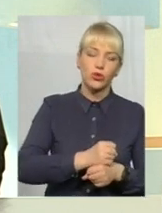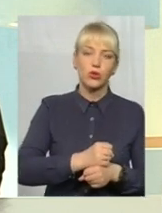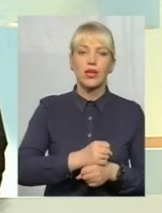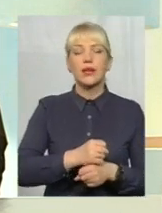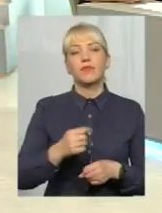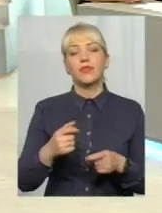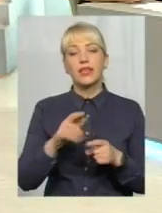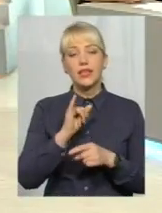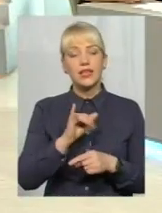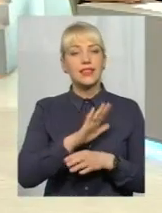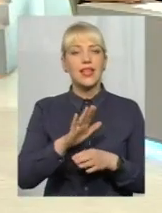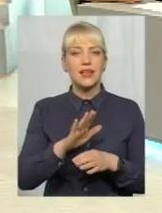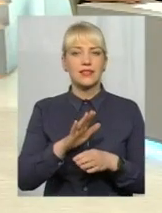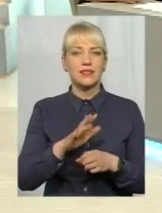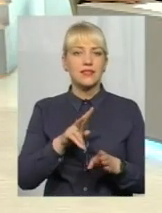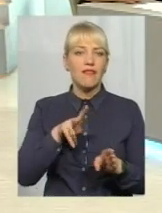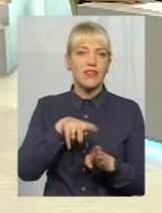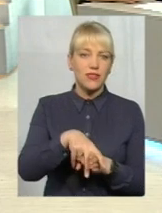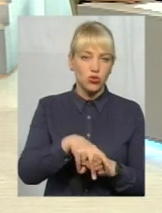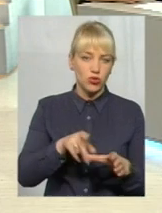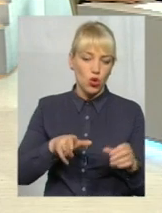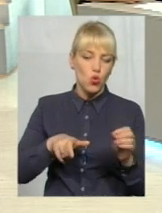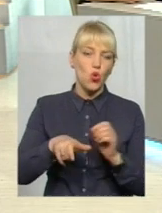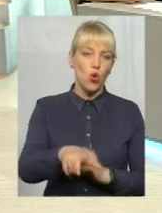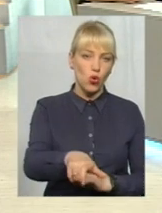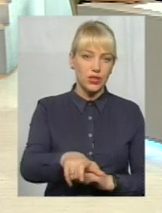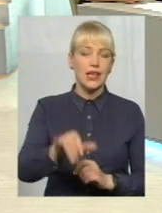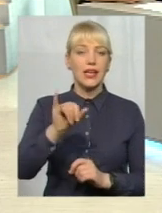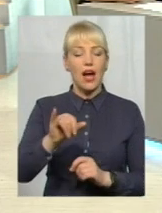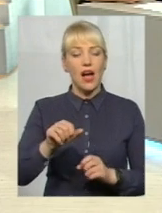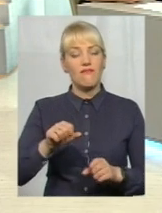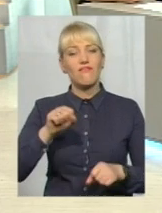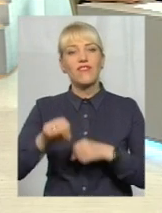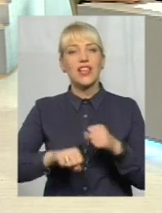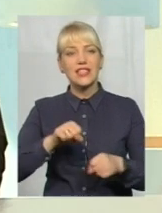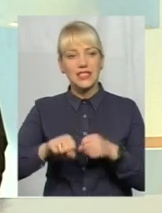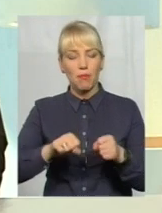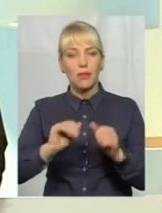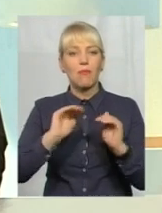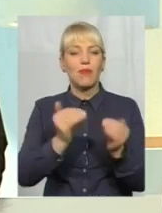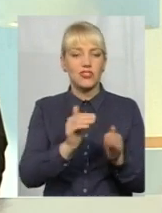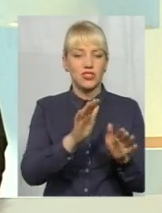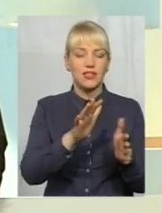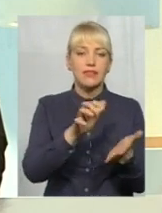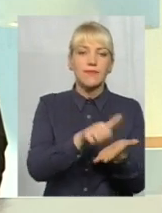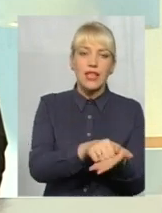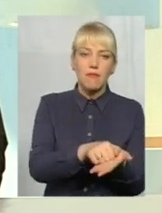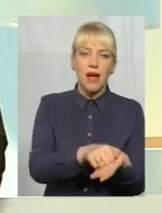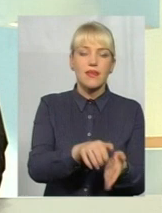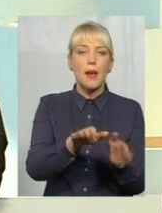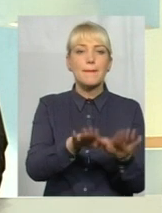при цьому дороги. Велосипедист займає набагато-набагато менше місця. І